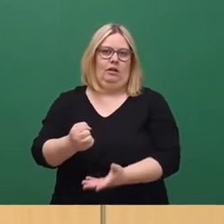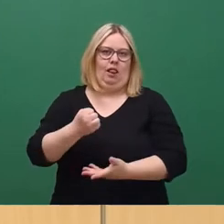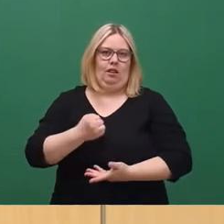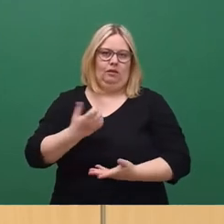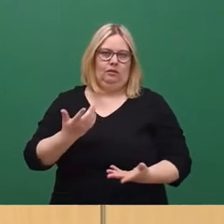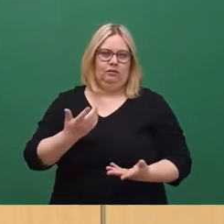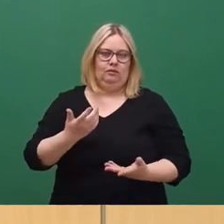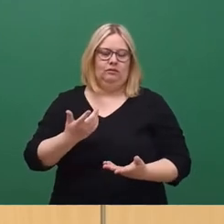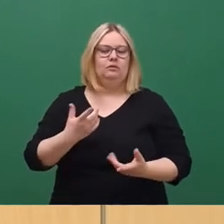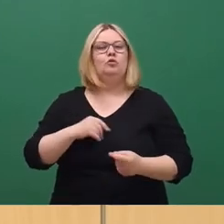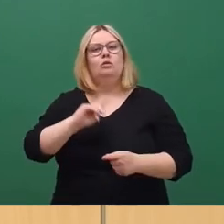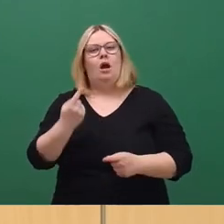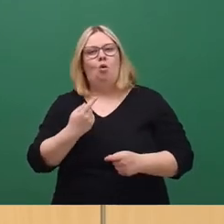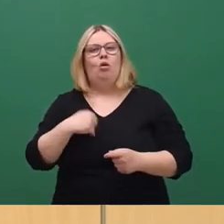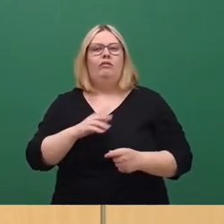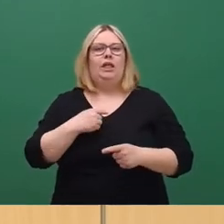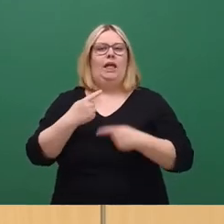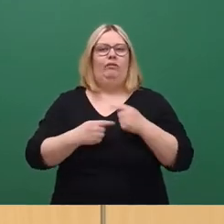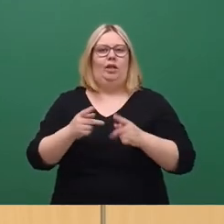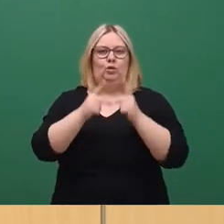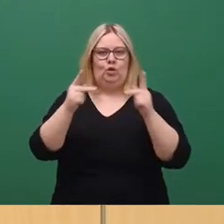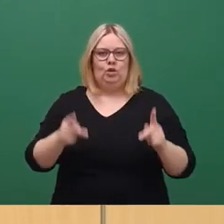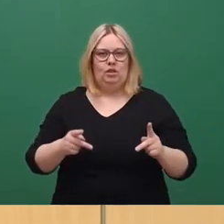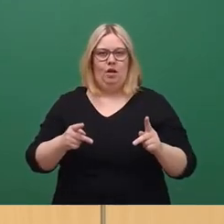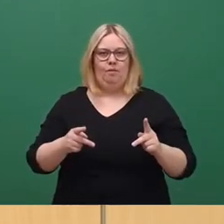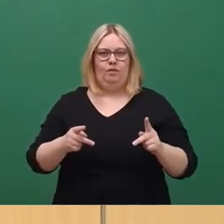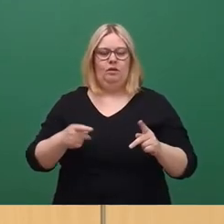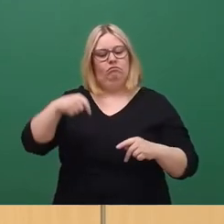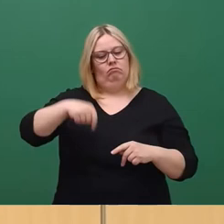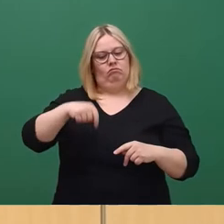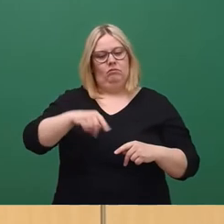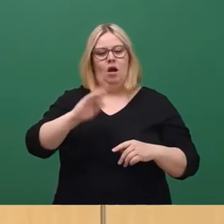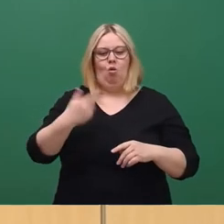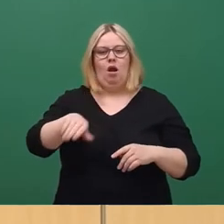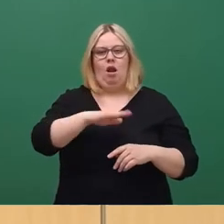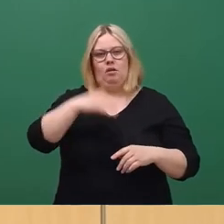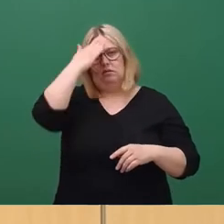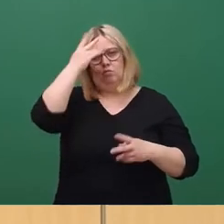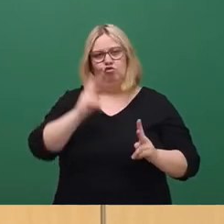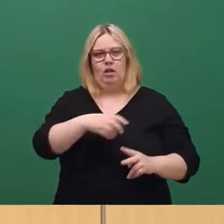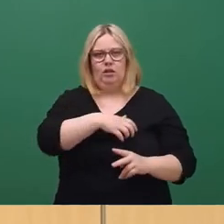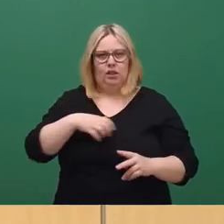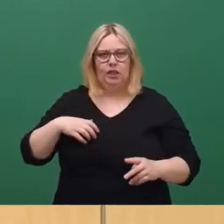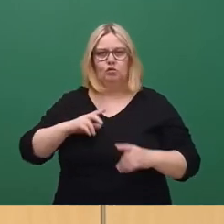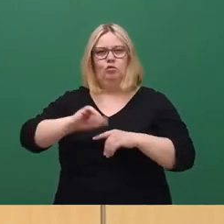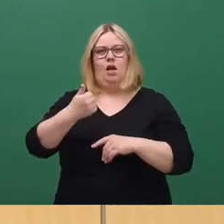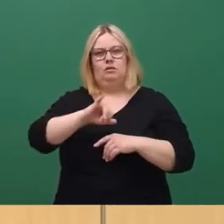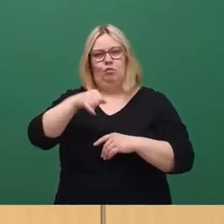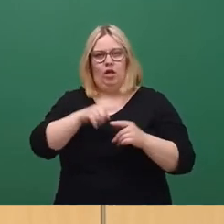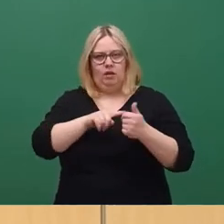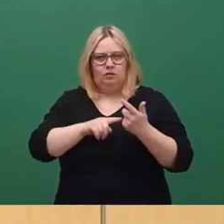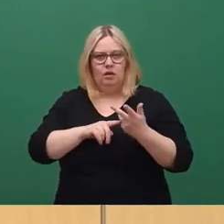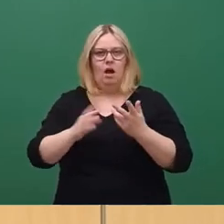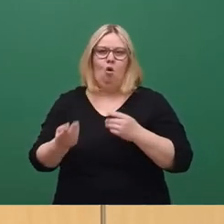Organisationsentwicklungskonzept wird die Erarbeitung dieser Konzepte in der Landeshauptschule Dresden und die Umsetzung erster Projekte in einem